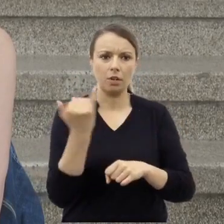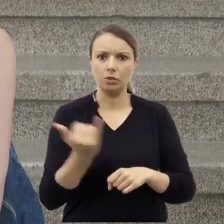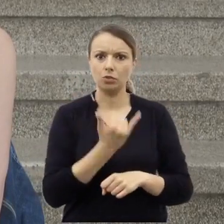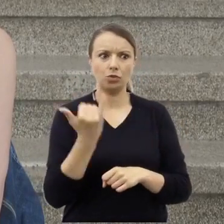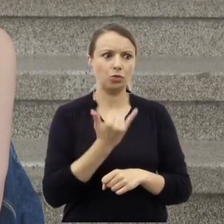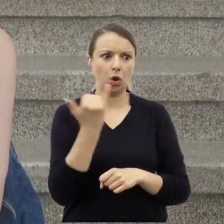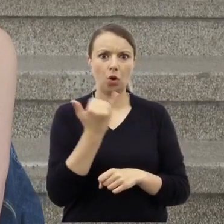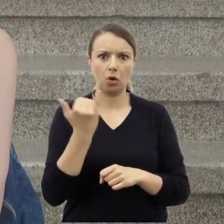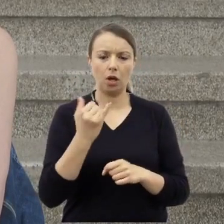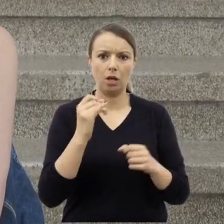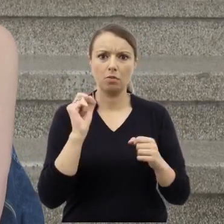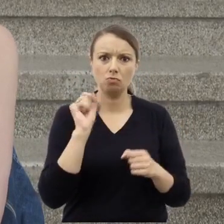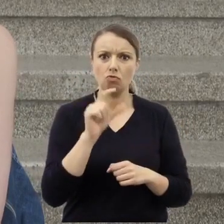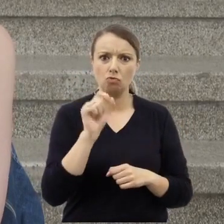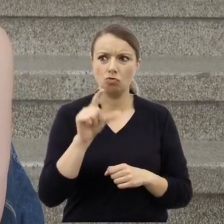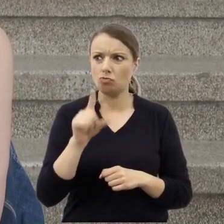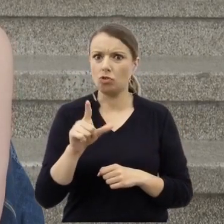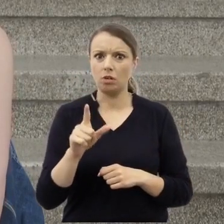konkluzja